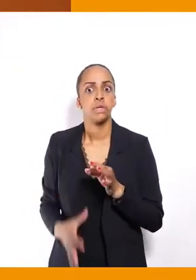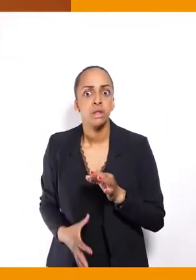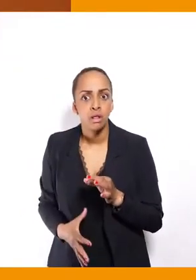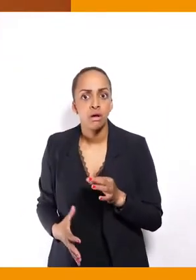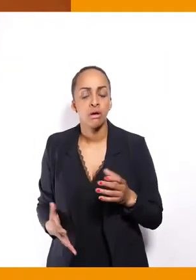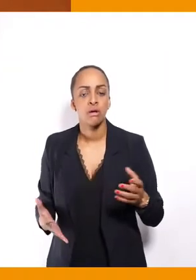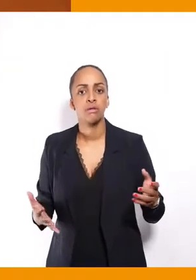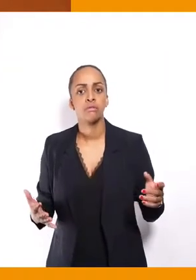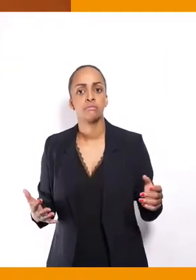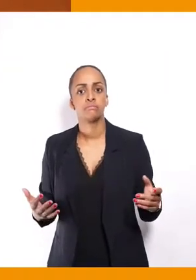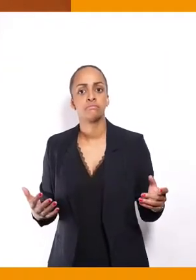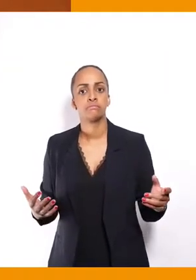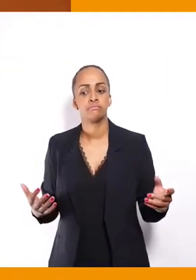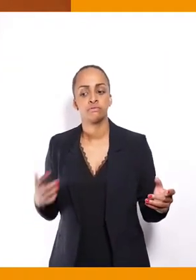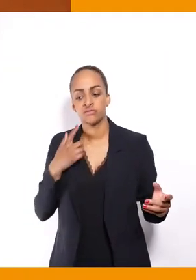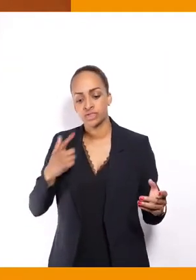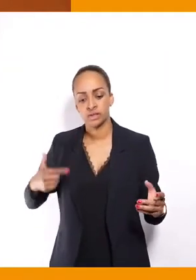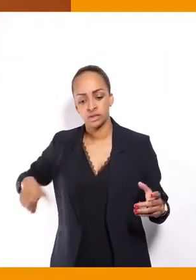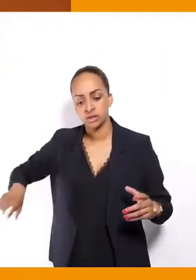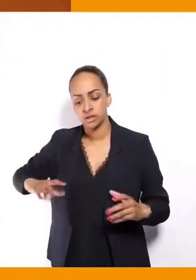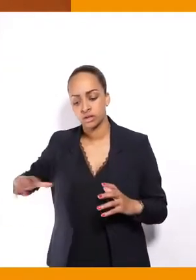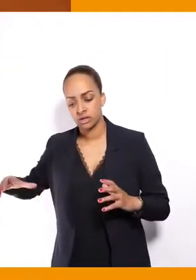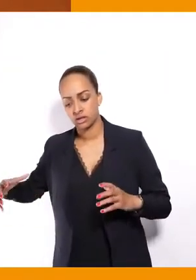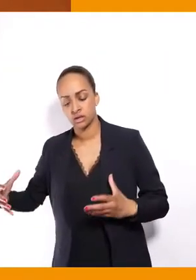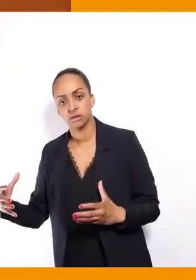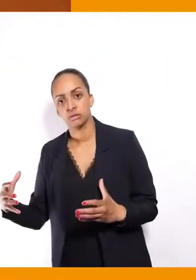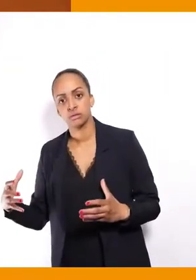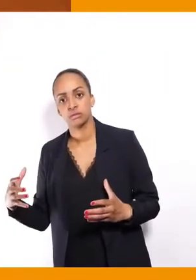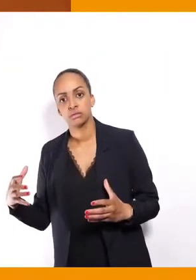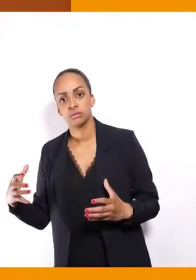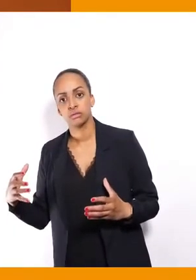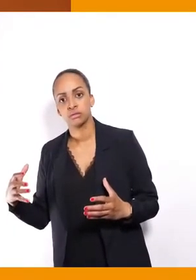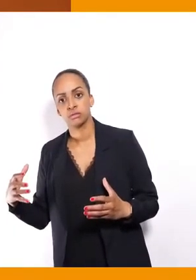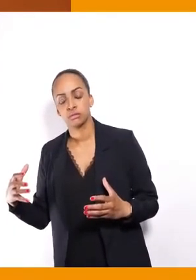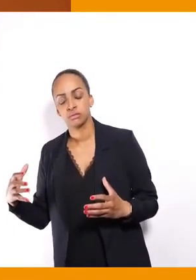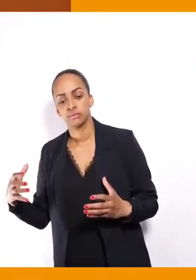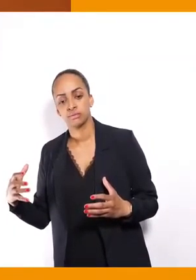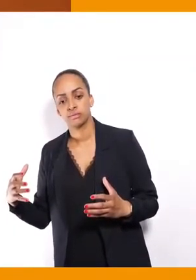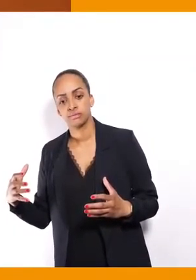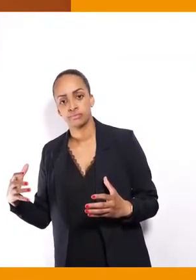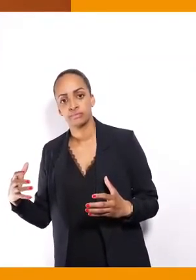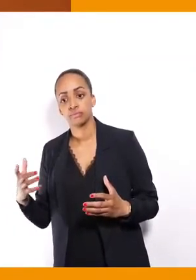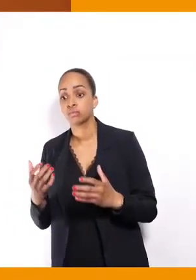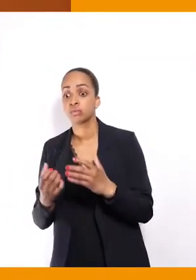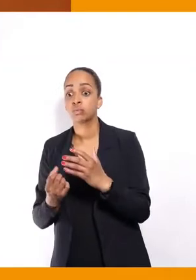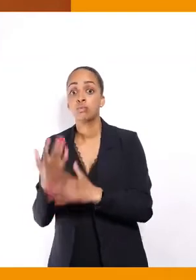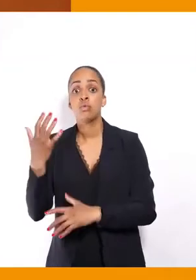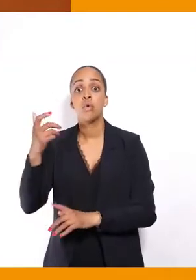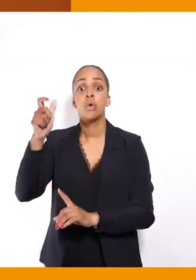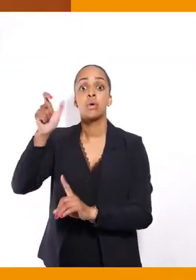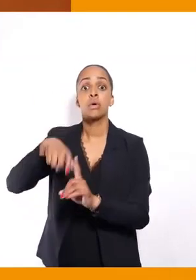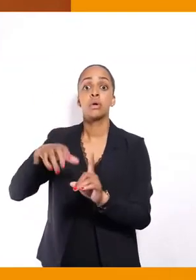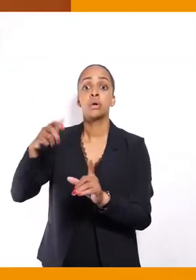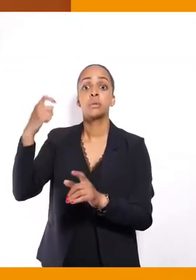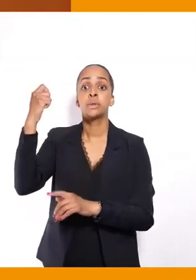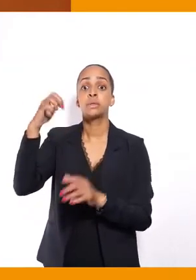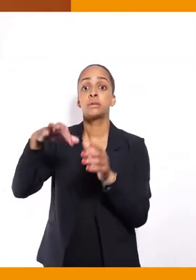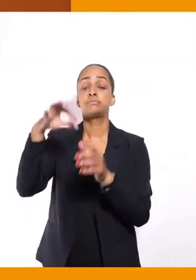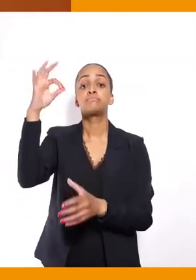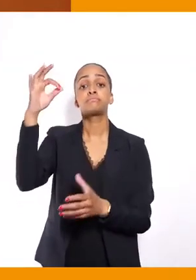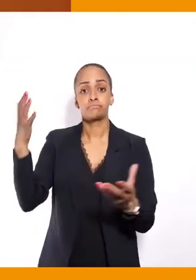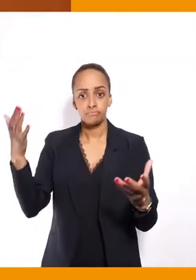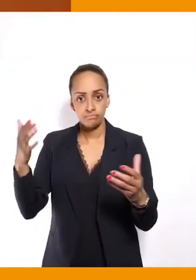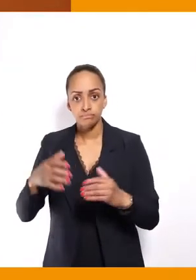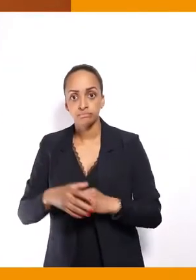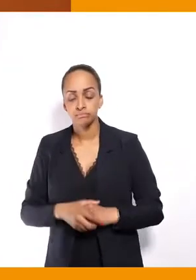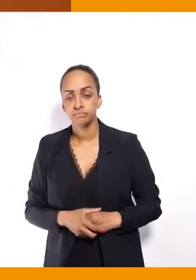regarder, avec le prochain, on espère, le prochain gouvernement, et aussi les partis politiques dans l'ensemble, c'est un sujet